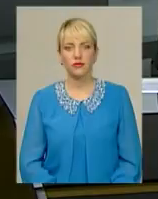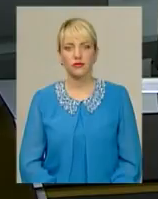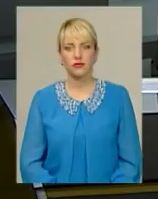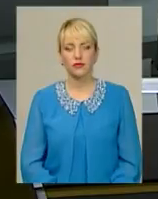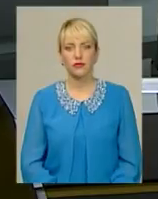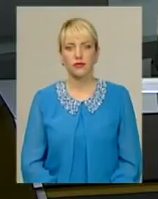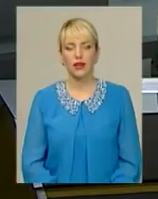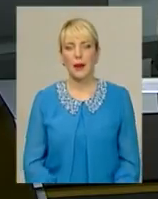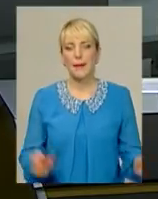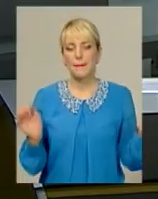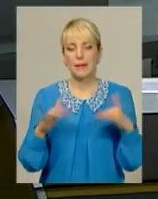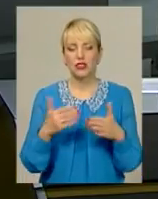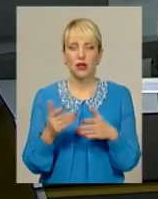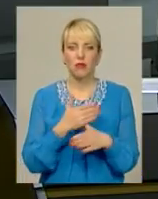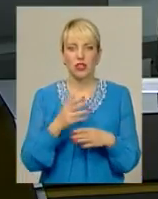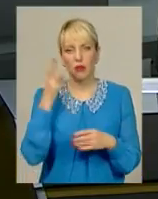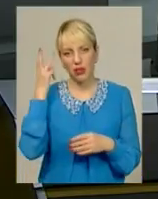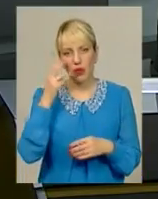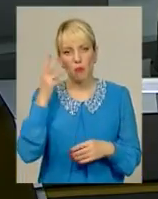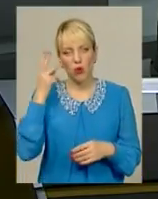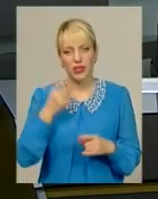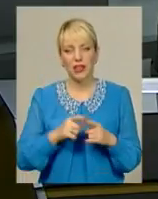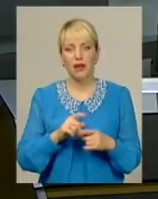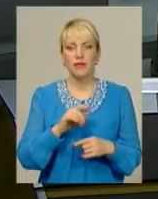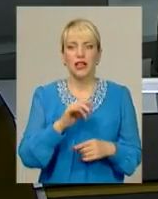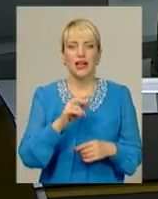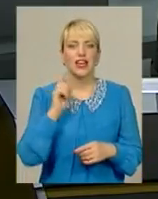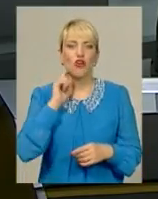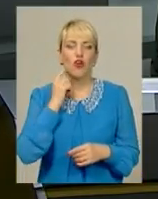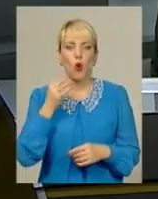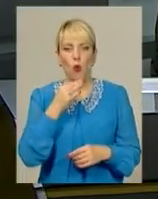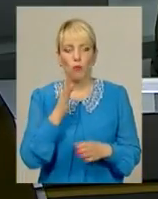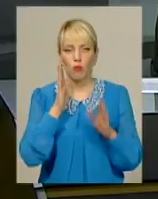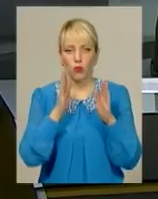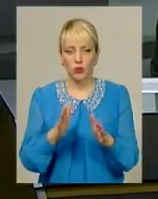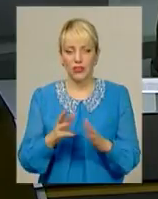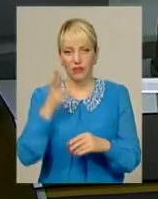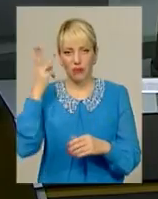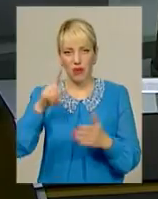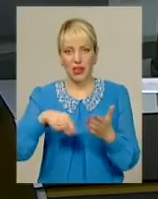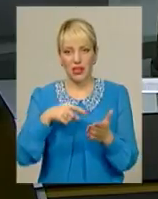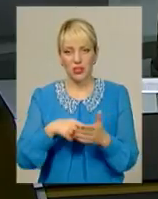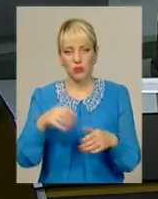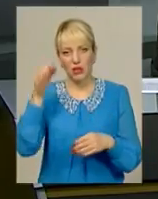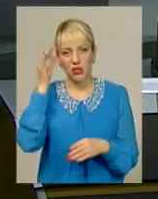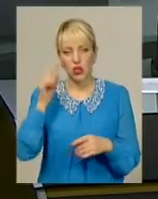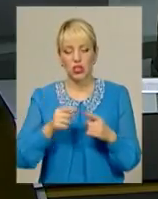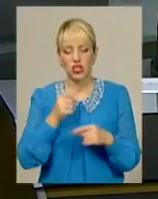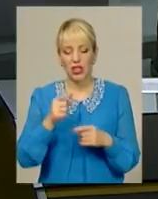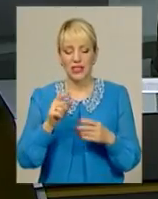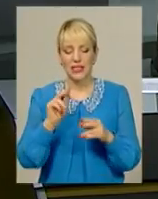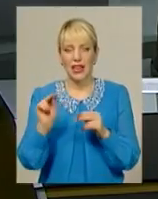Матч між Хмельницьким Поділлям та Інгульцем 2 з Кіровоградської області відбудеться у Хмельницькому. Нагадаю, через